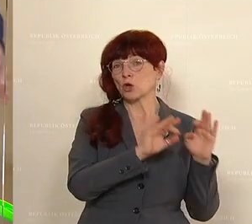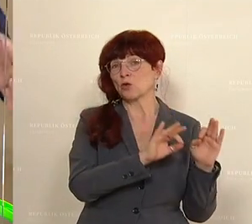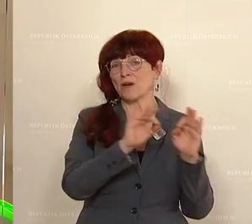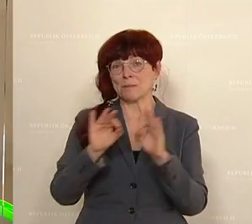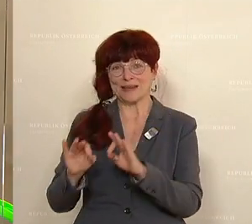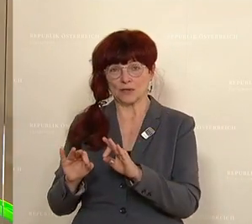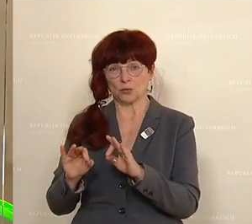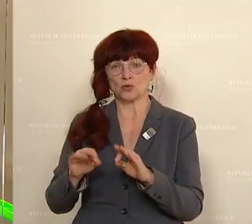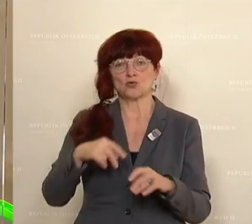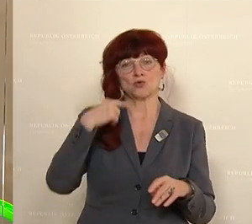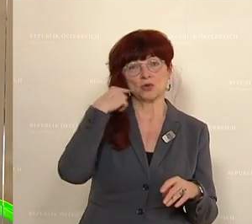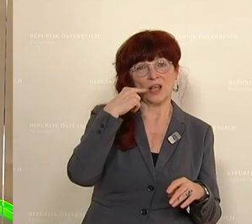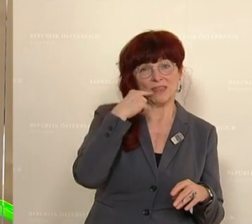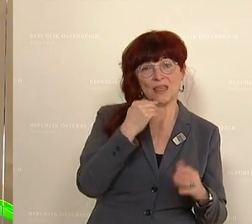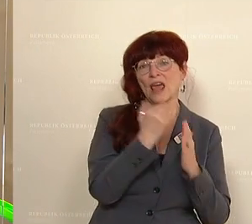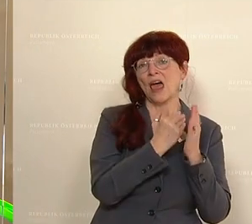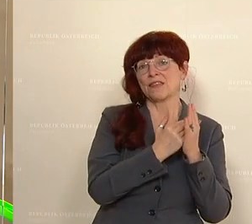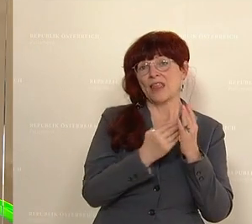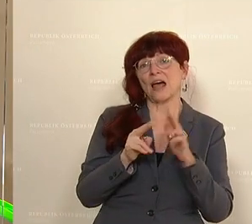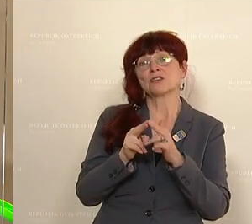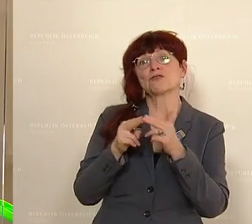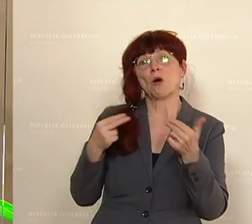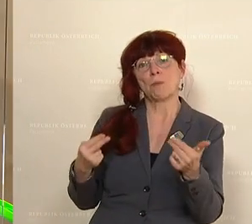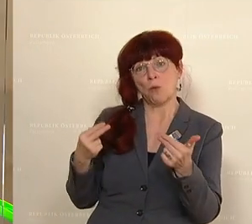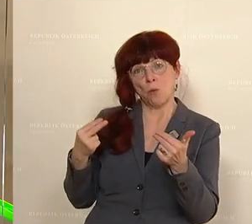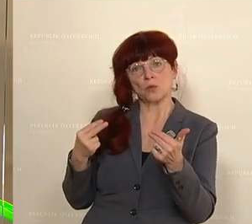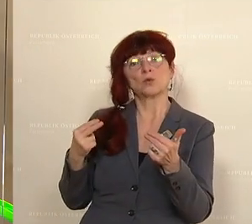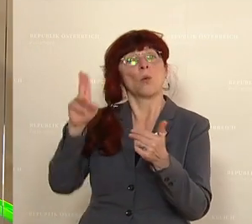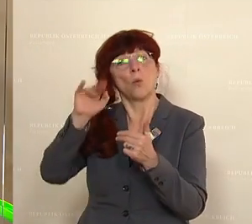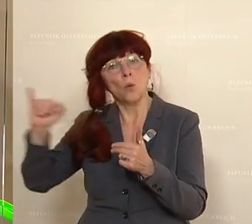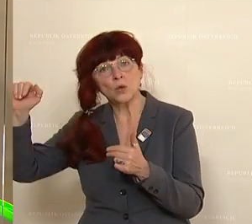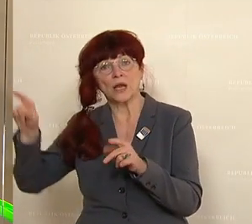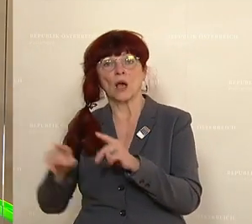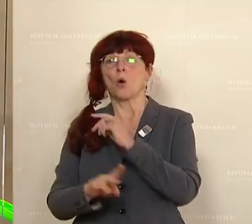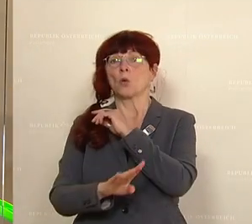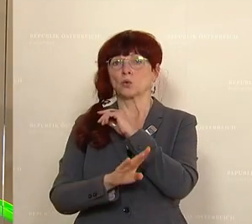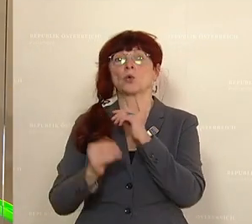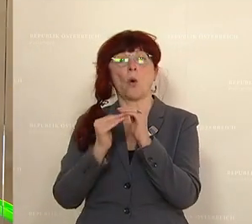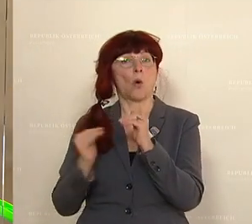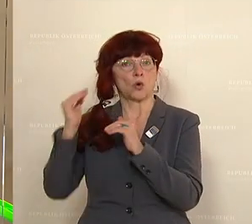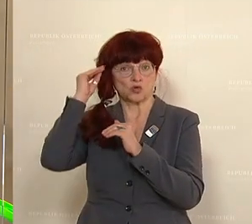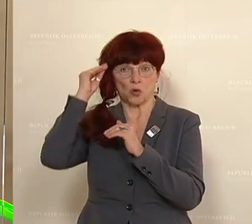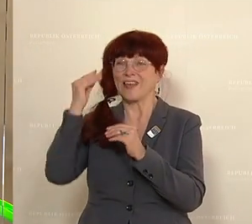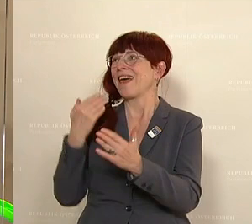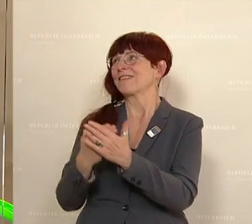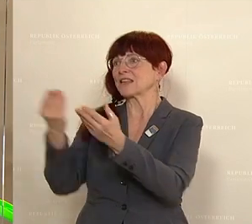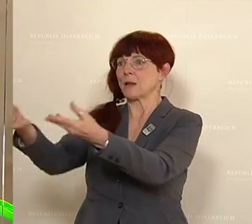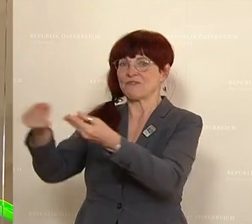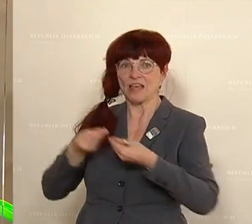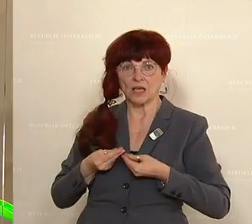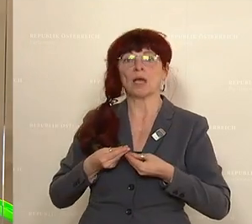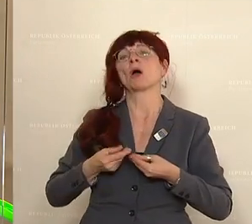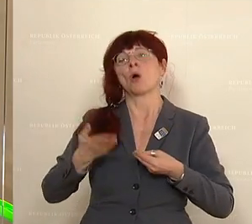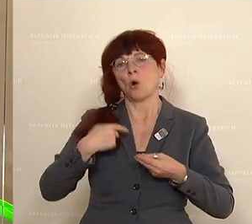aus dem Datenverbund der Universitäten und der Hochschulen wird das Verfahren eben entsprechend beschleunigt und vereinfacht. Auch